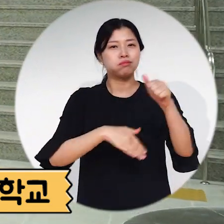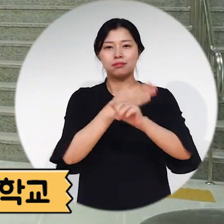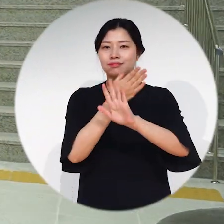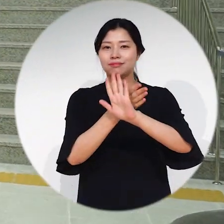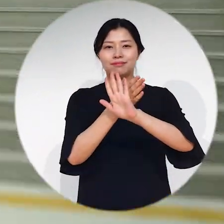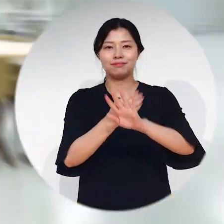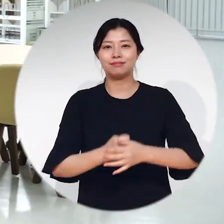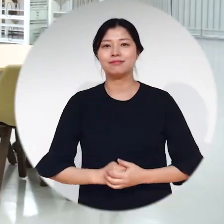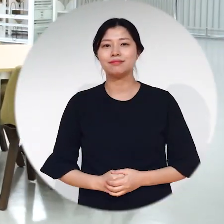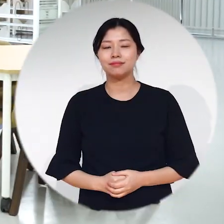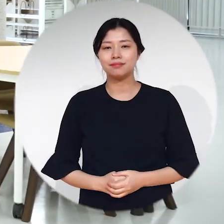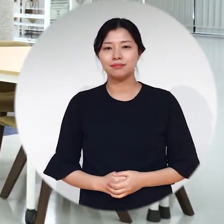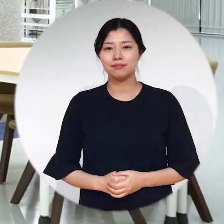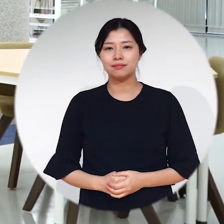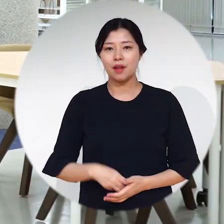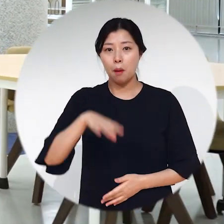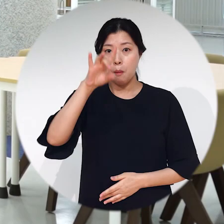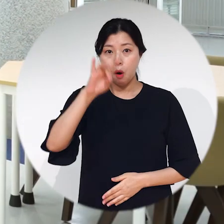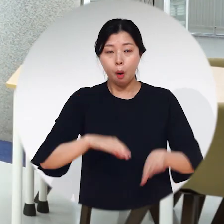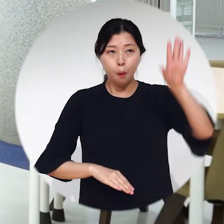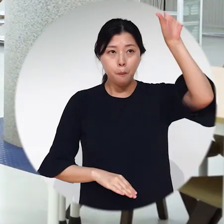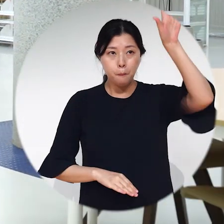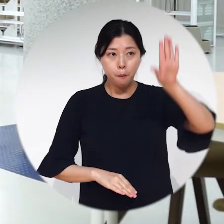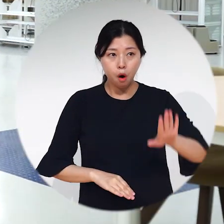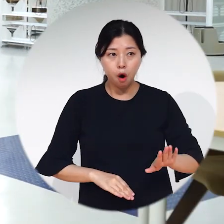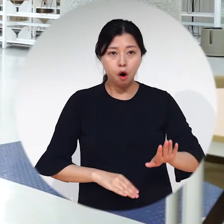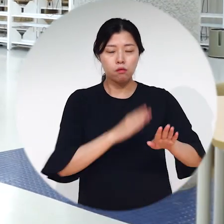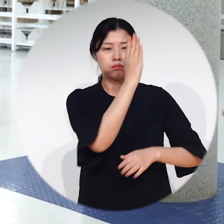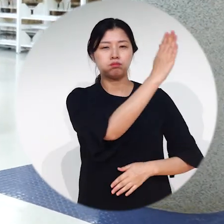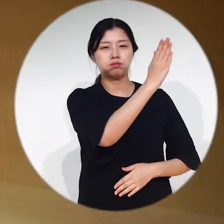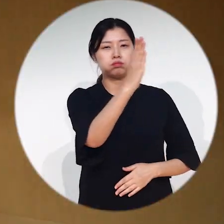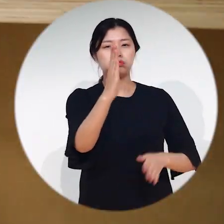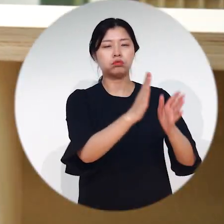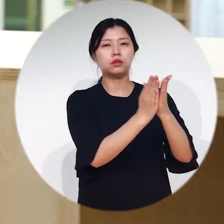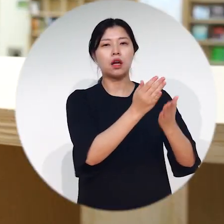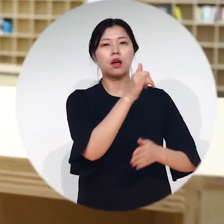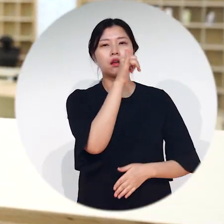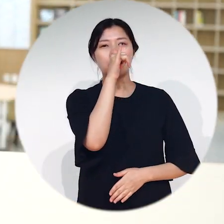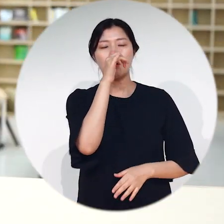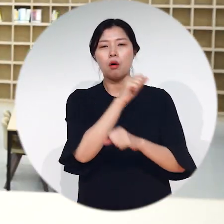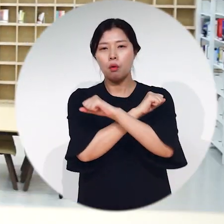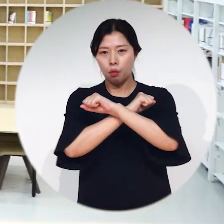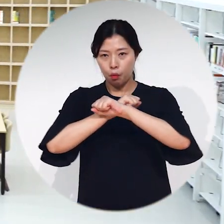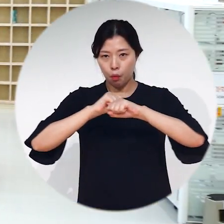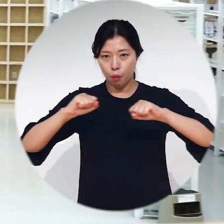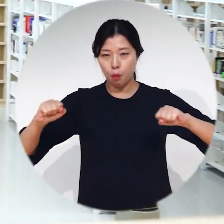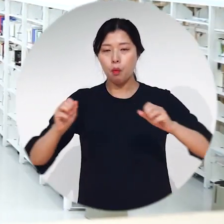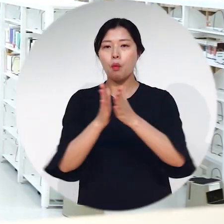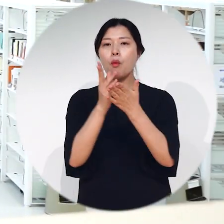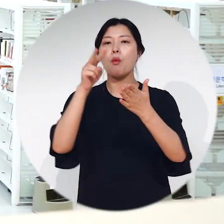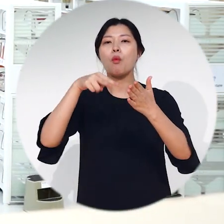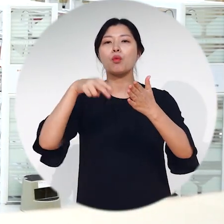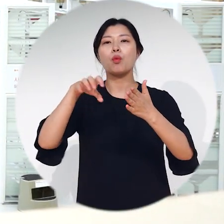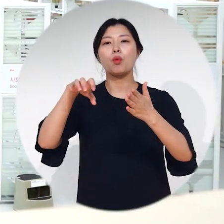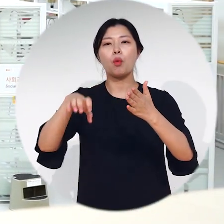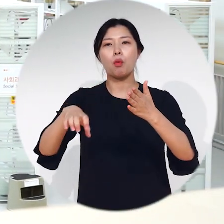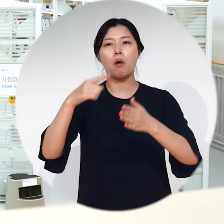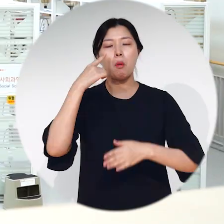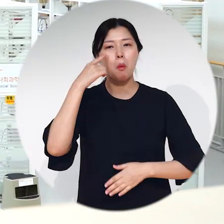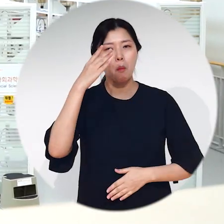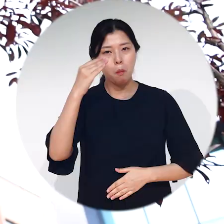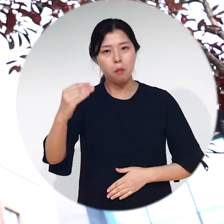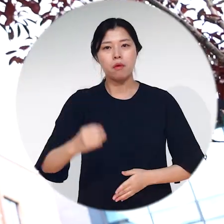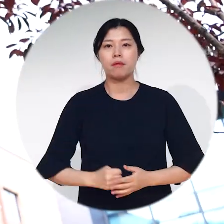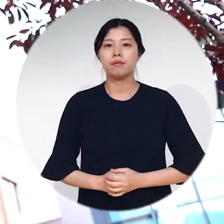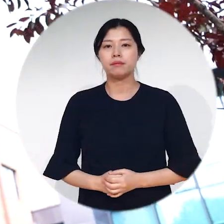다른데요. 먼저 한쪽 벽을 활용한 높은 서가와 탁 트인 풍경의 도서관이 눈길을 사로잡습니다.